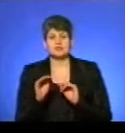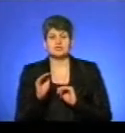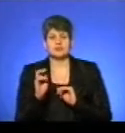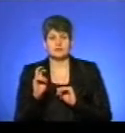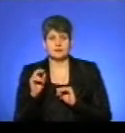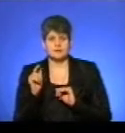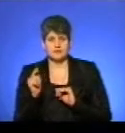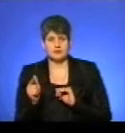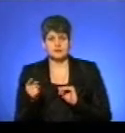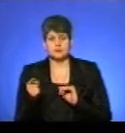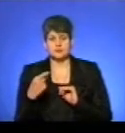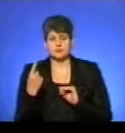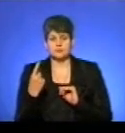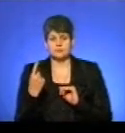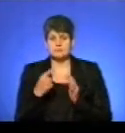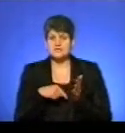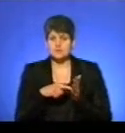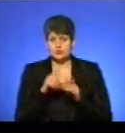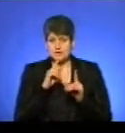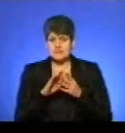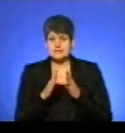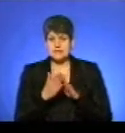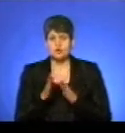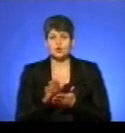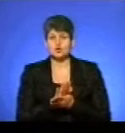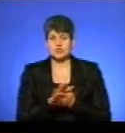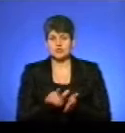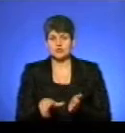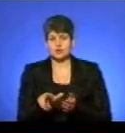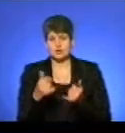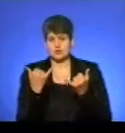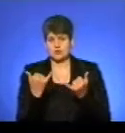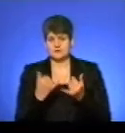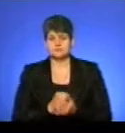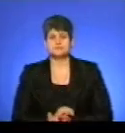господарства Тернопільської міської ради щодо стану розчищення доріг на сьогодні.